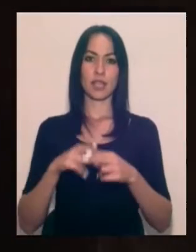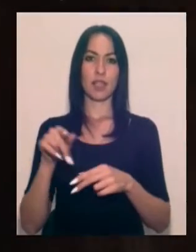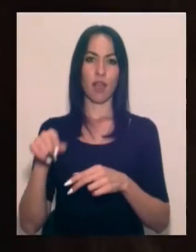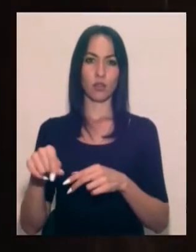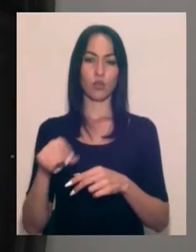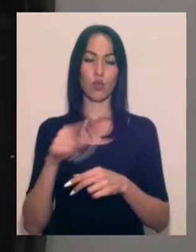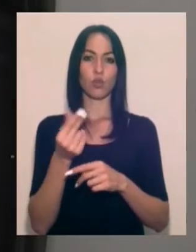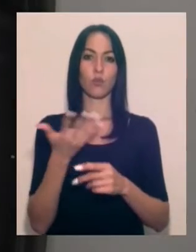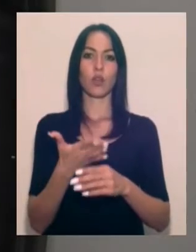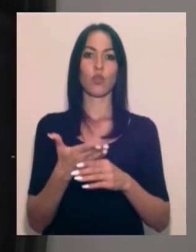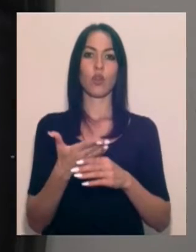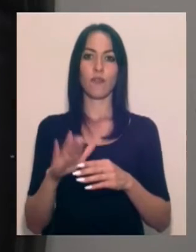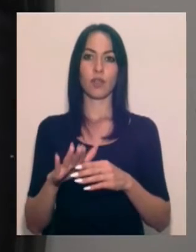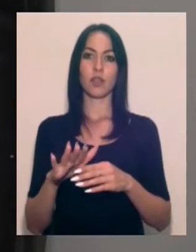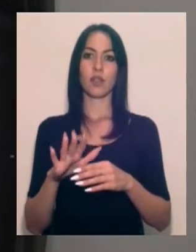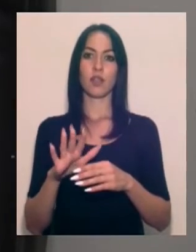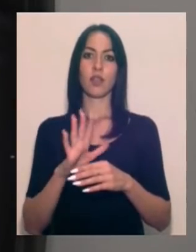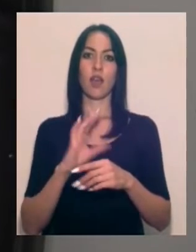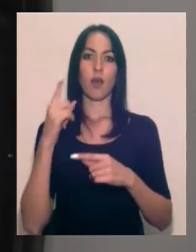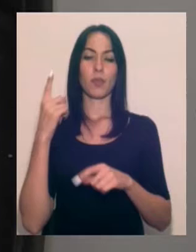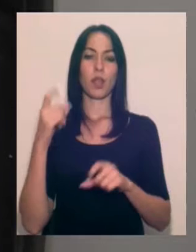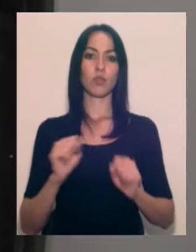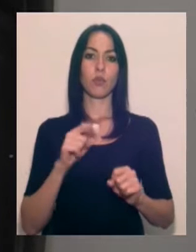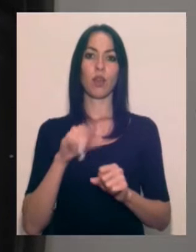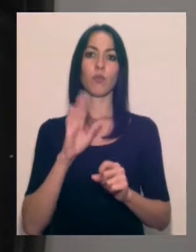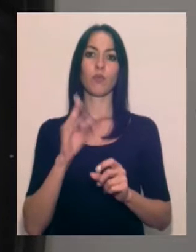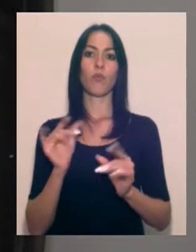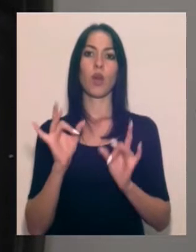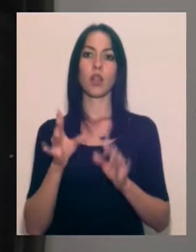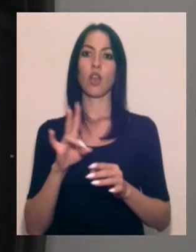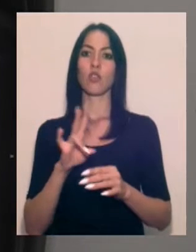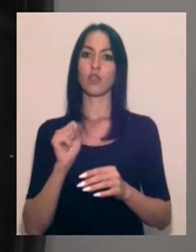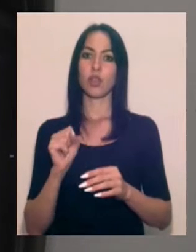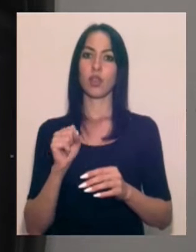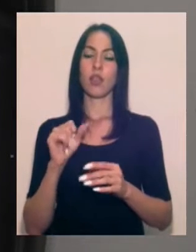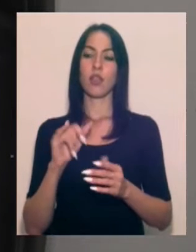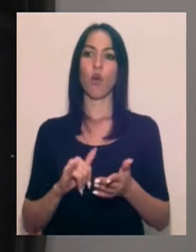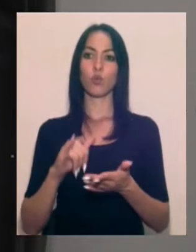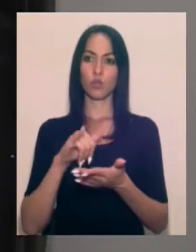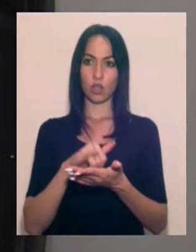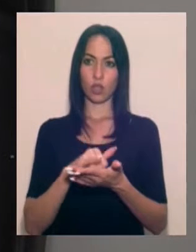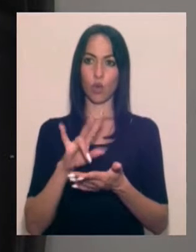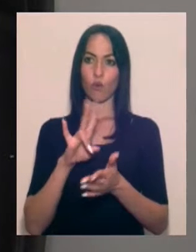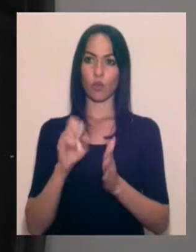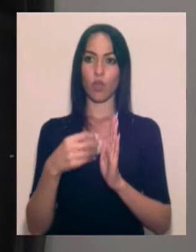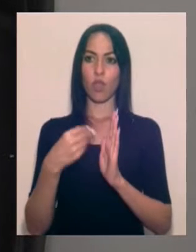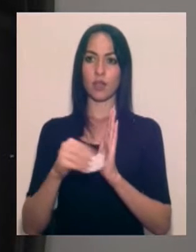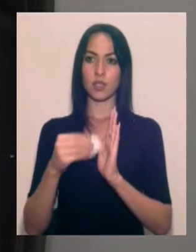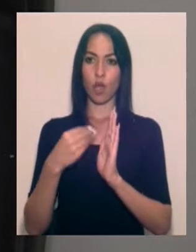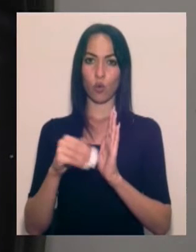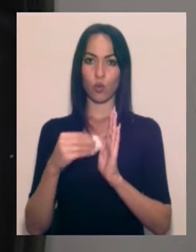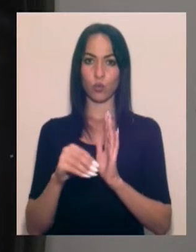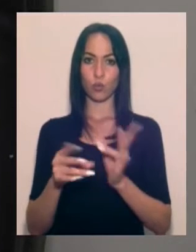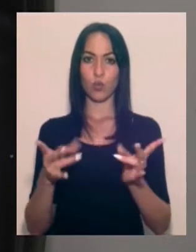виділена обласною адміністрацією, вона буде потрачена на проєкт, на встановку, на закупку розходників, на